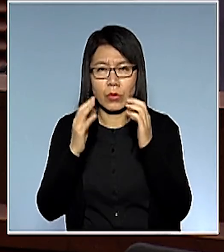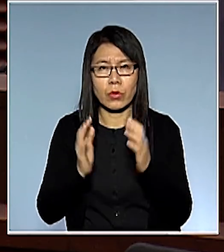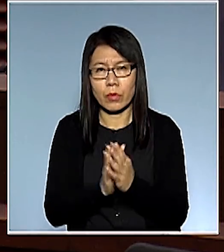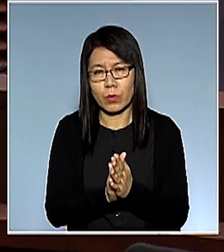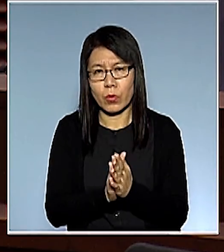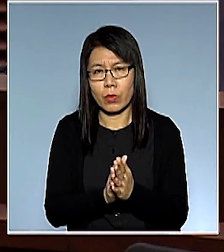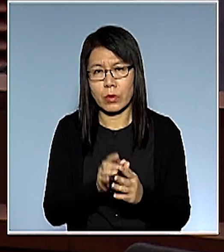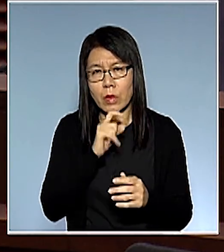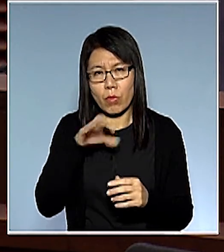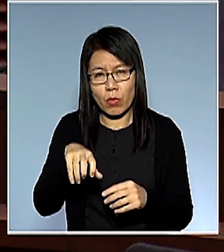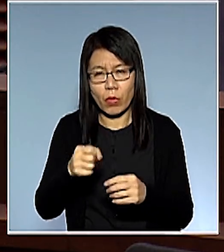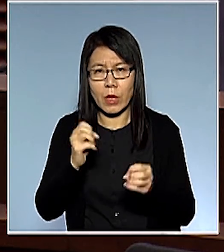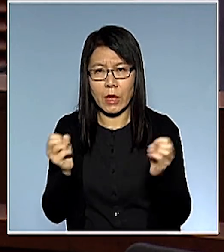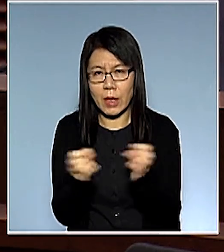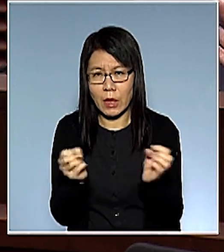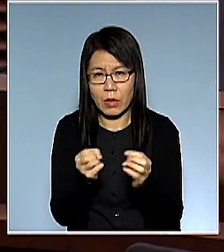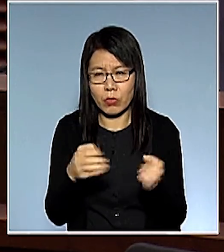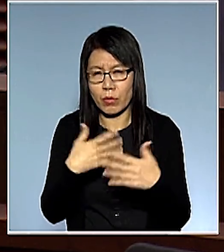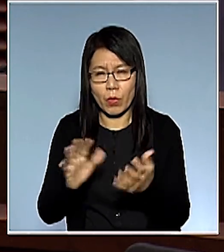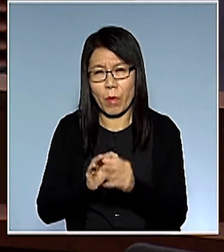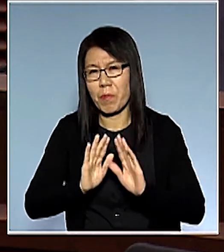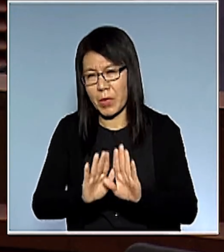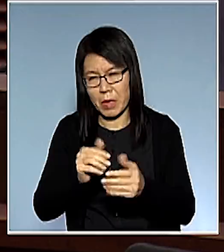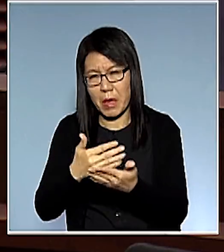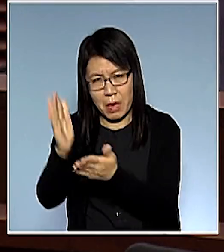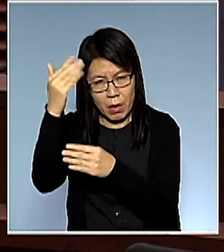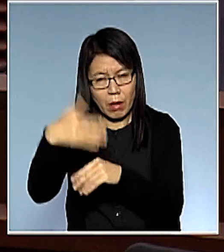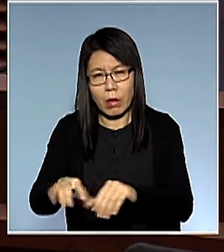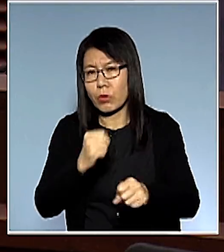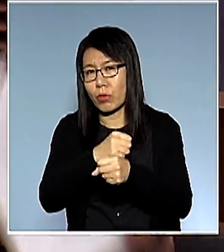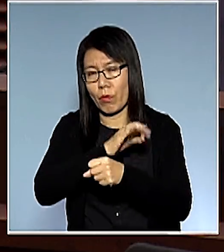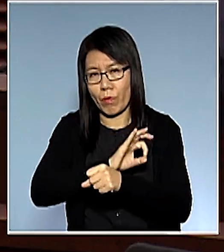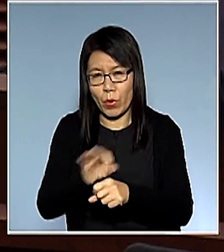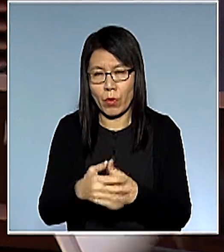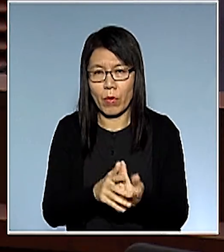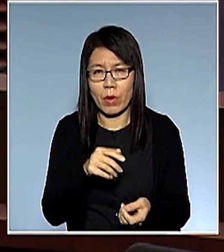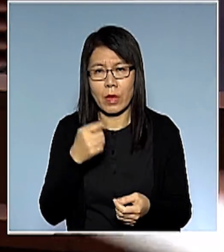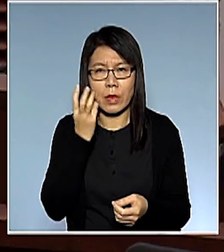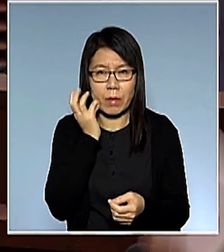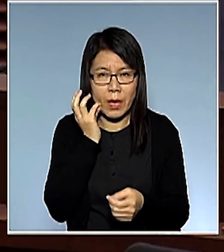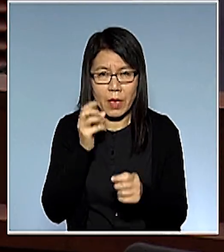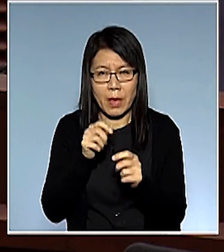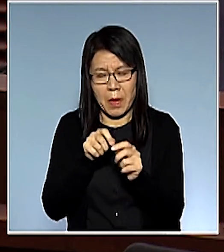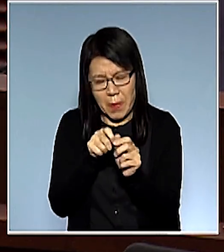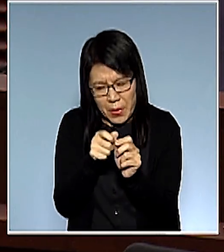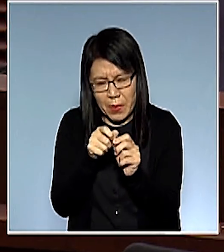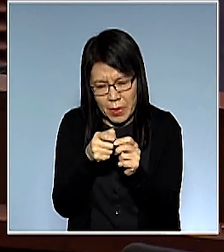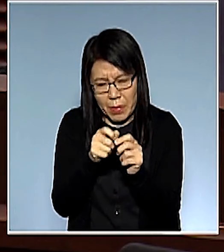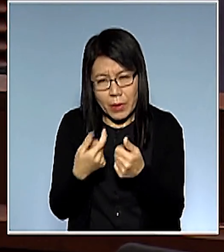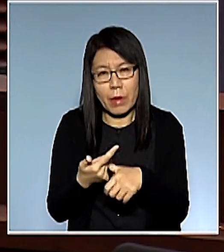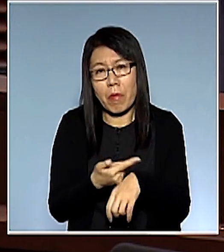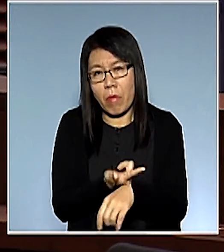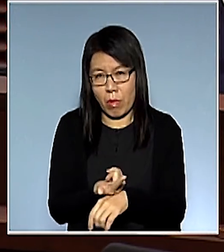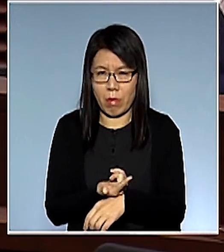意義的辯論所謂Floot out推走了沒有得做了所以一顆米在微挑那麼久有什麼監察政府的時間